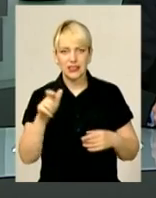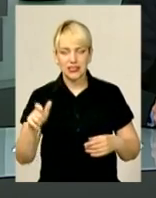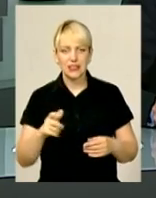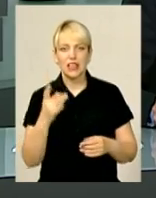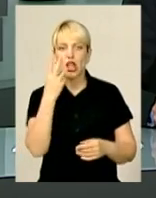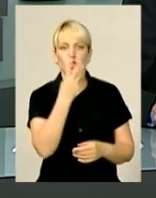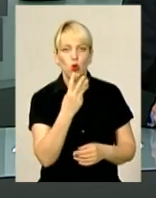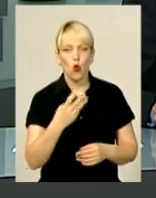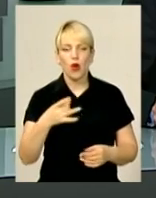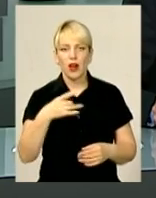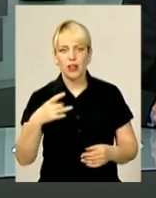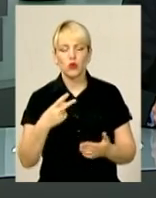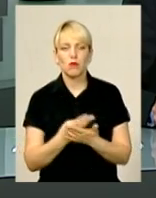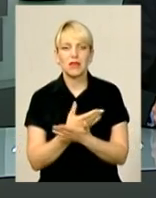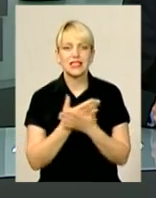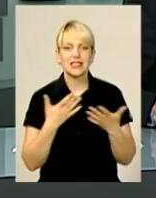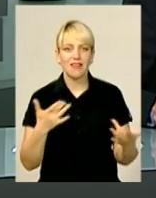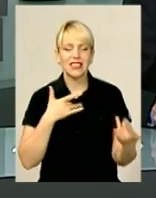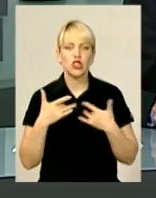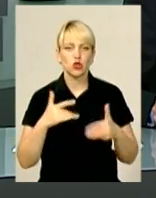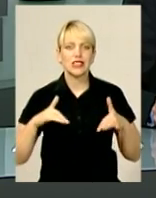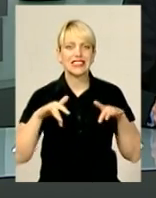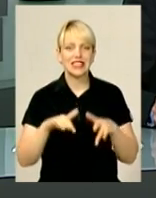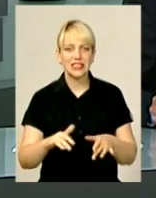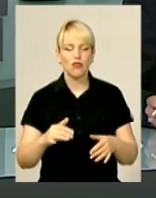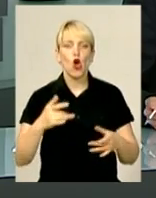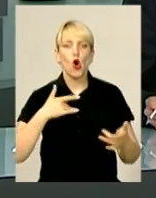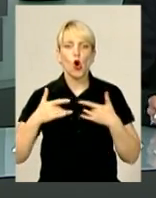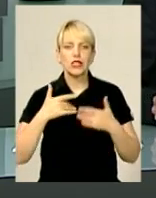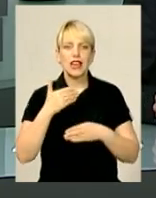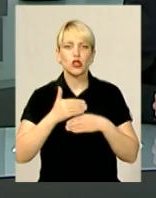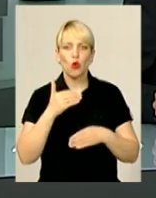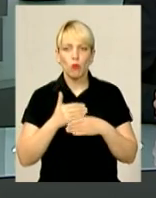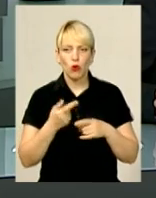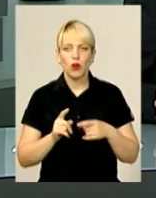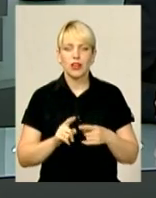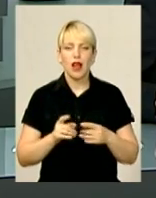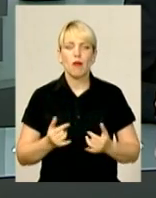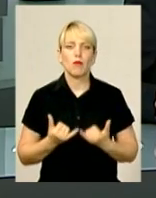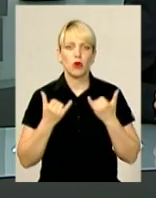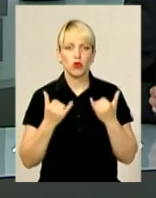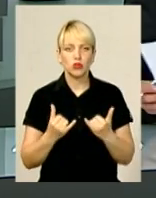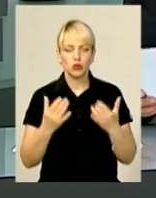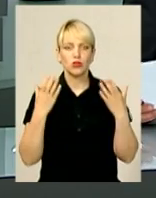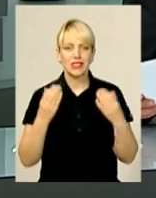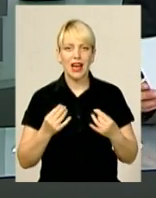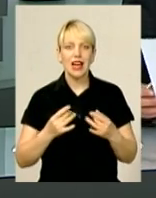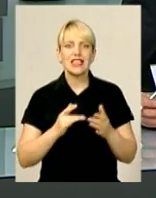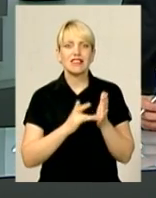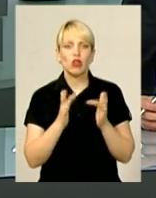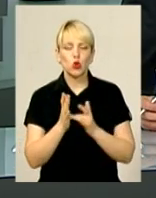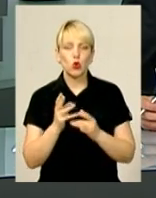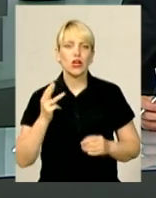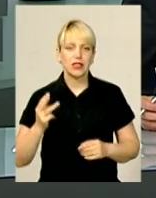глядачам театралізоване дійсно-та концертну програму, приурочені до православного свята Дня Святої Трійці. Як все